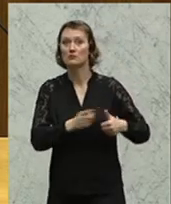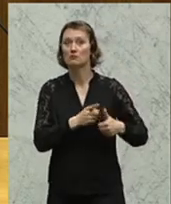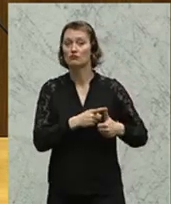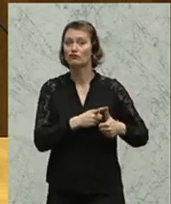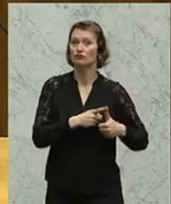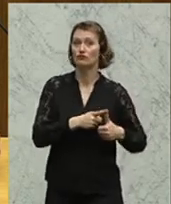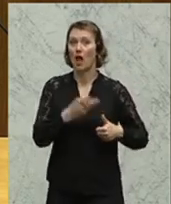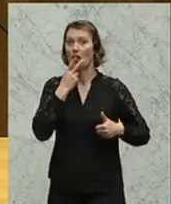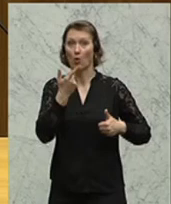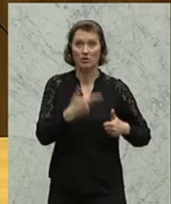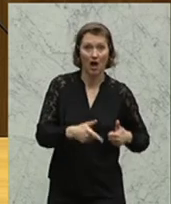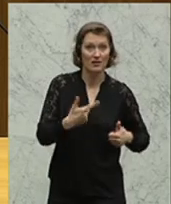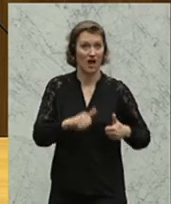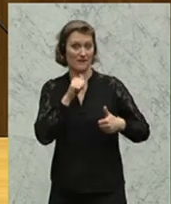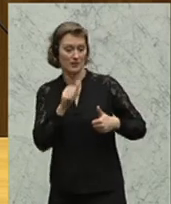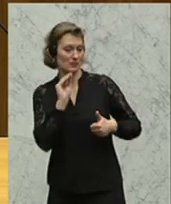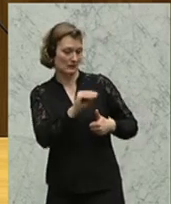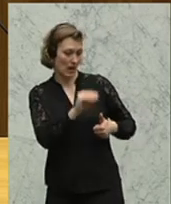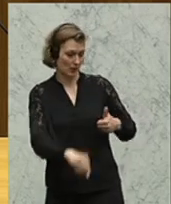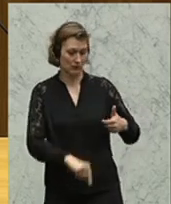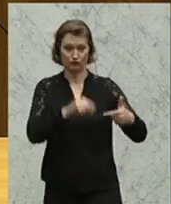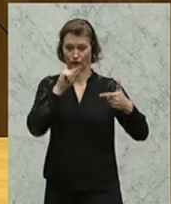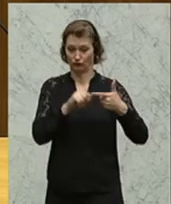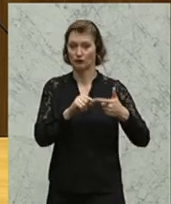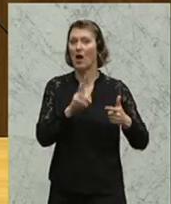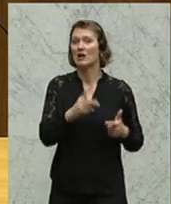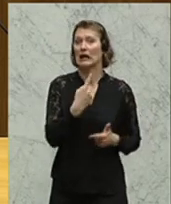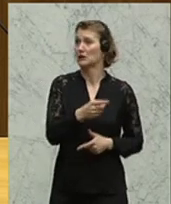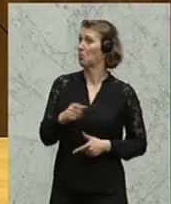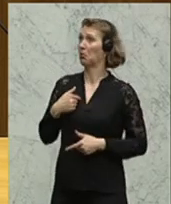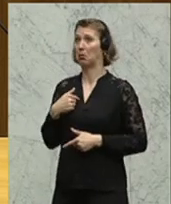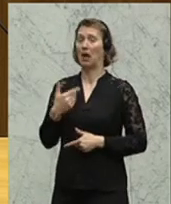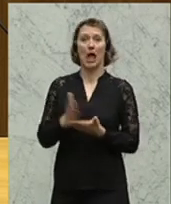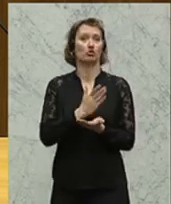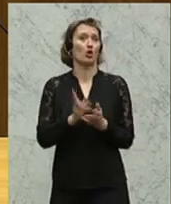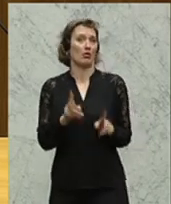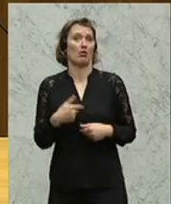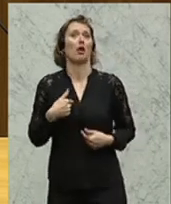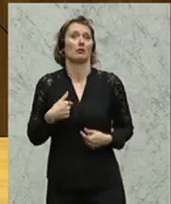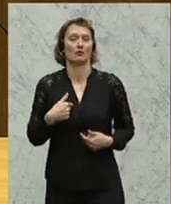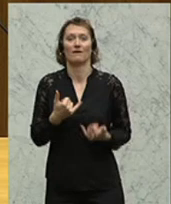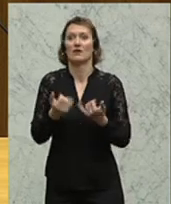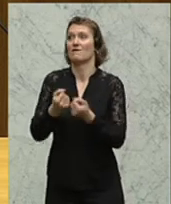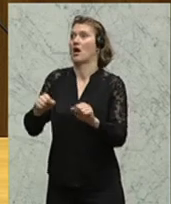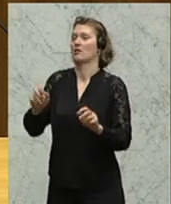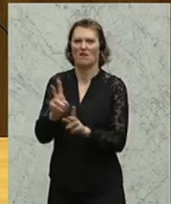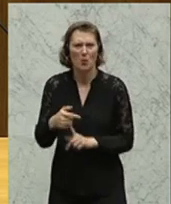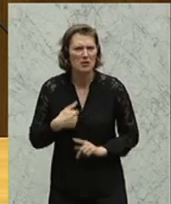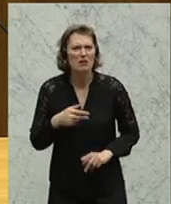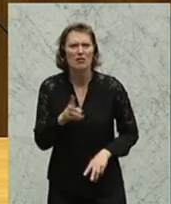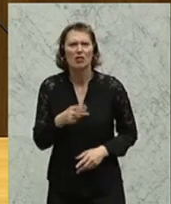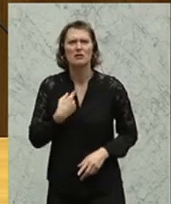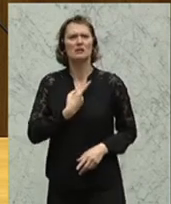einmal, ob sie rauchen dürfen oder nicht rauchen dürfen. Sie können sich ja gar nicht selber entscheiden. Wo bleibt da die Entscheidungsfreiheit? Warum kann ich als